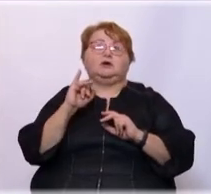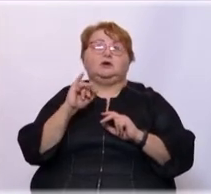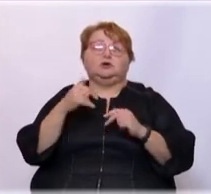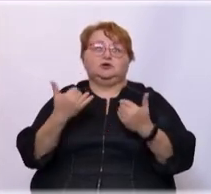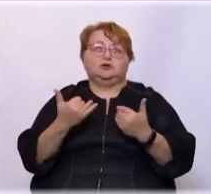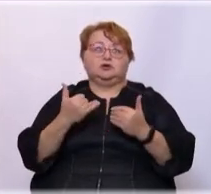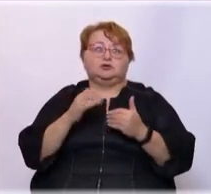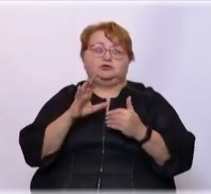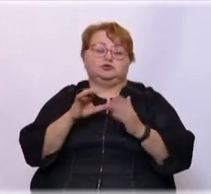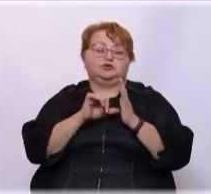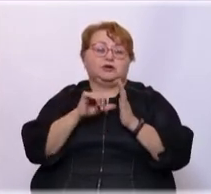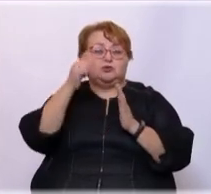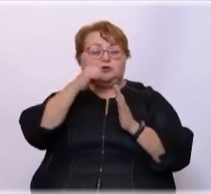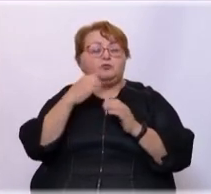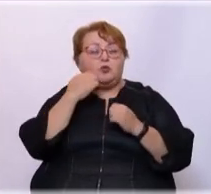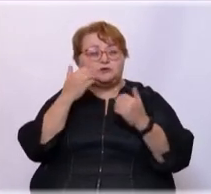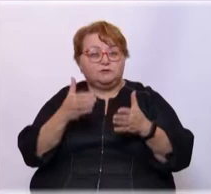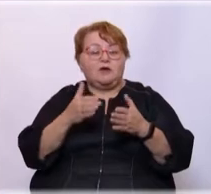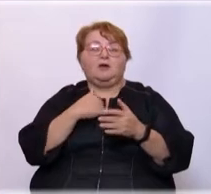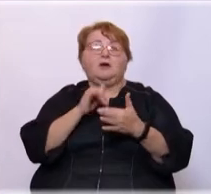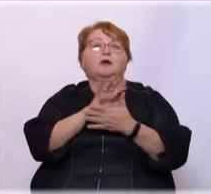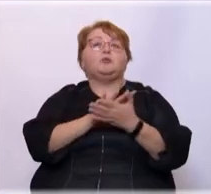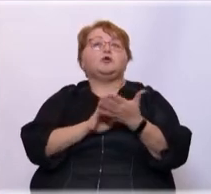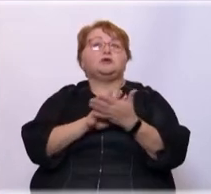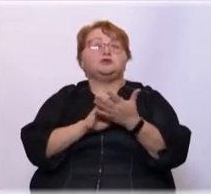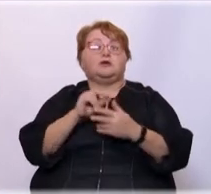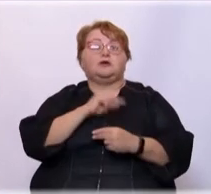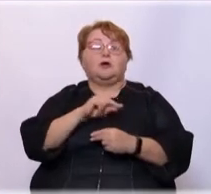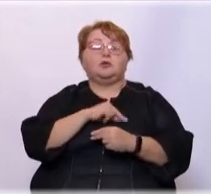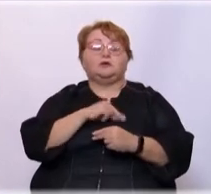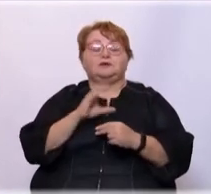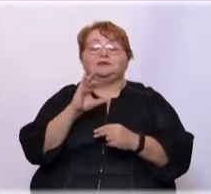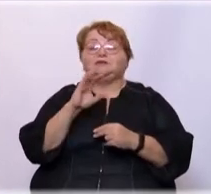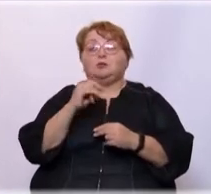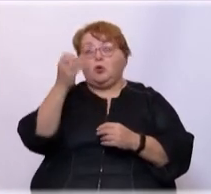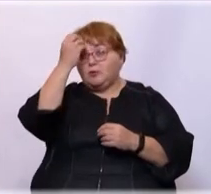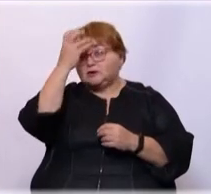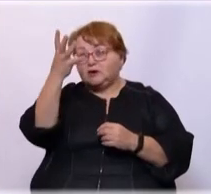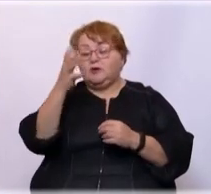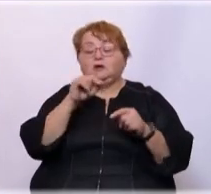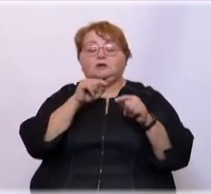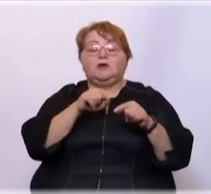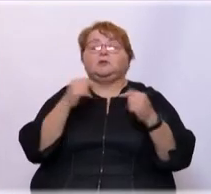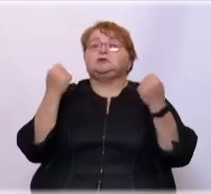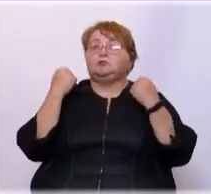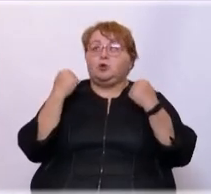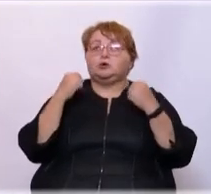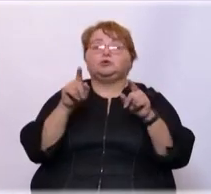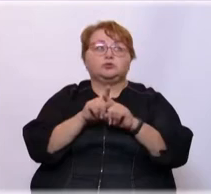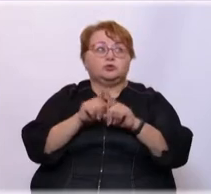Москве. Ну, продолжал где-то работать с системой образования, а там спорт тоже